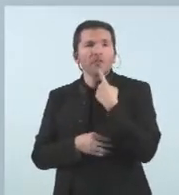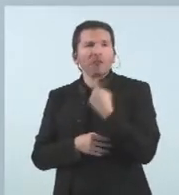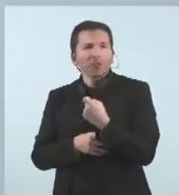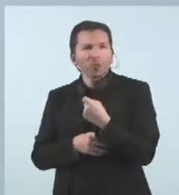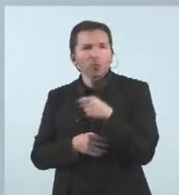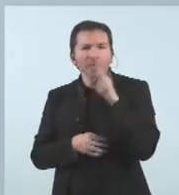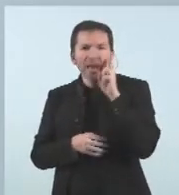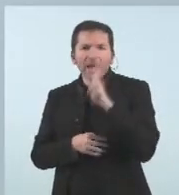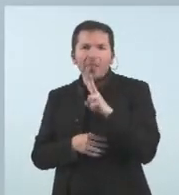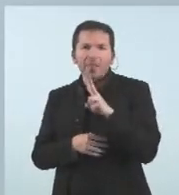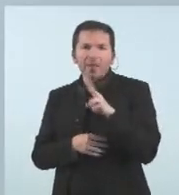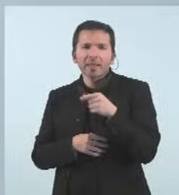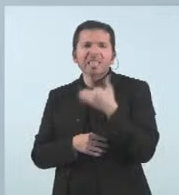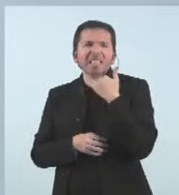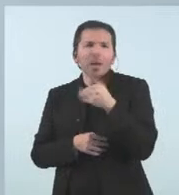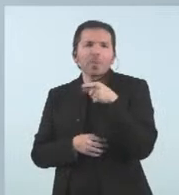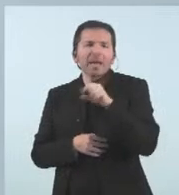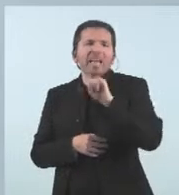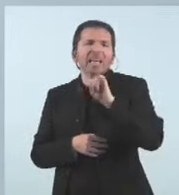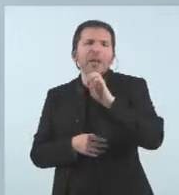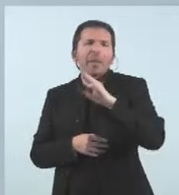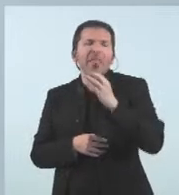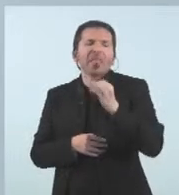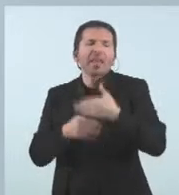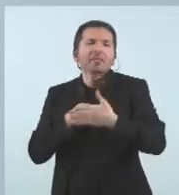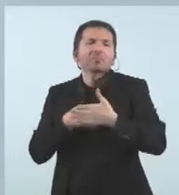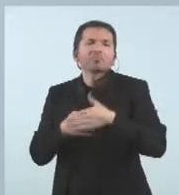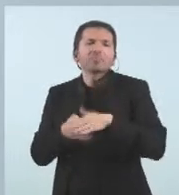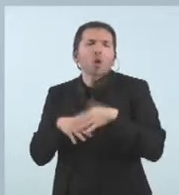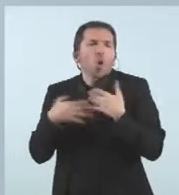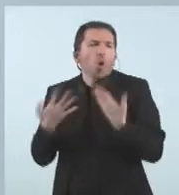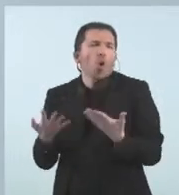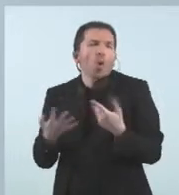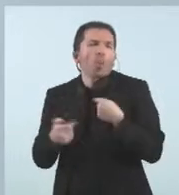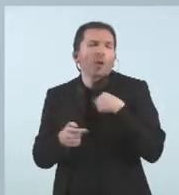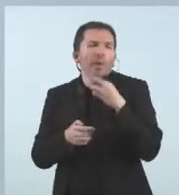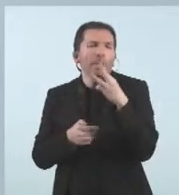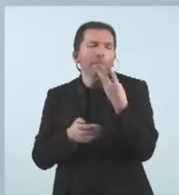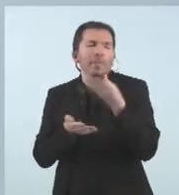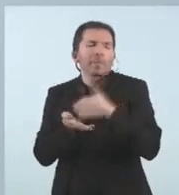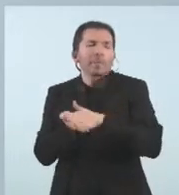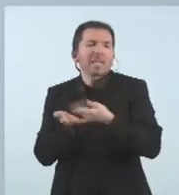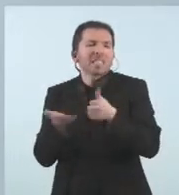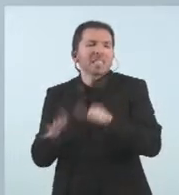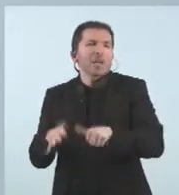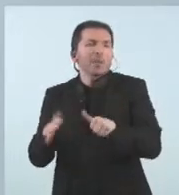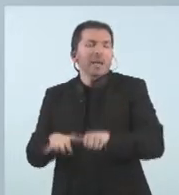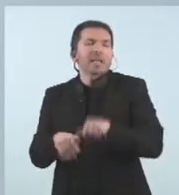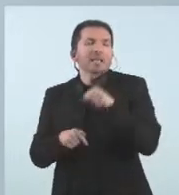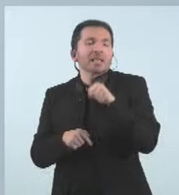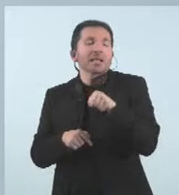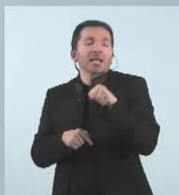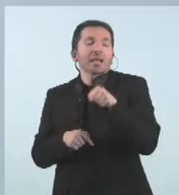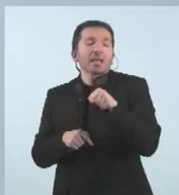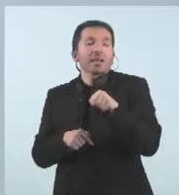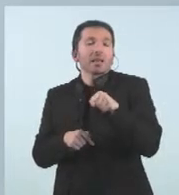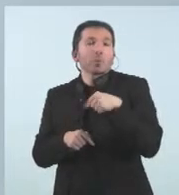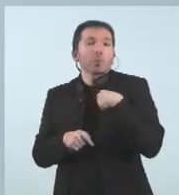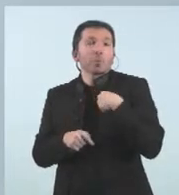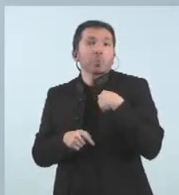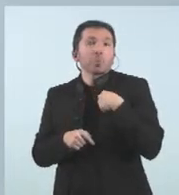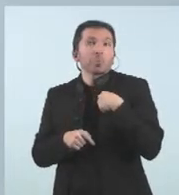serà el comportament de la inflació. Semblaria que durant el primer semestre del 2022 es preveu que continuïn havent-hi